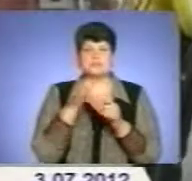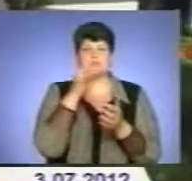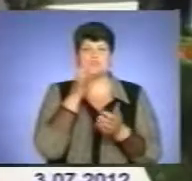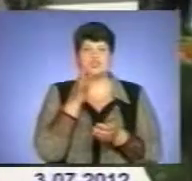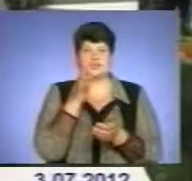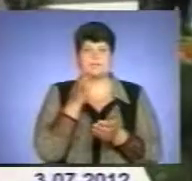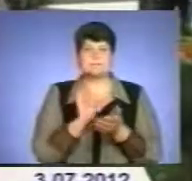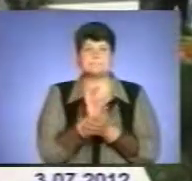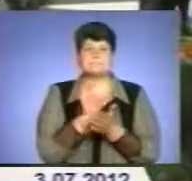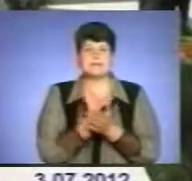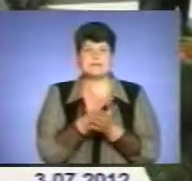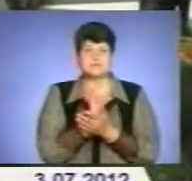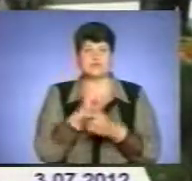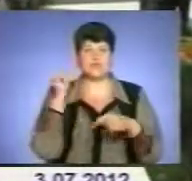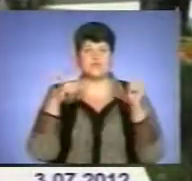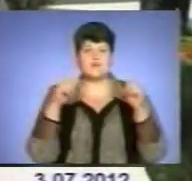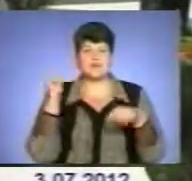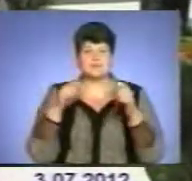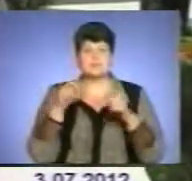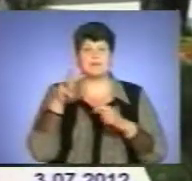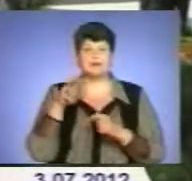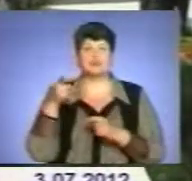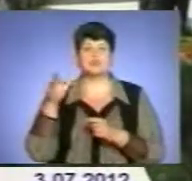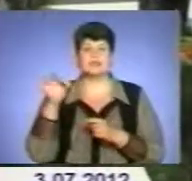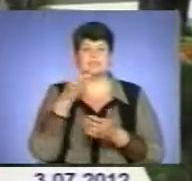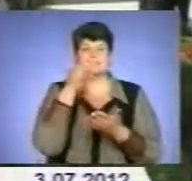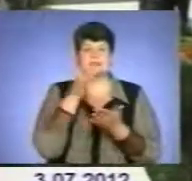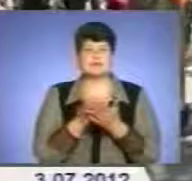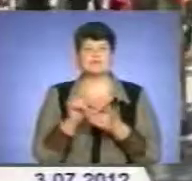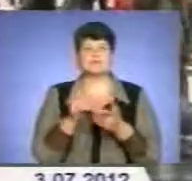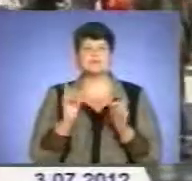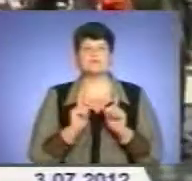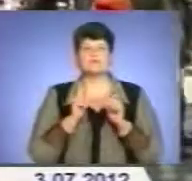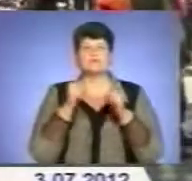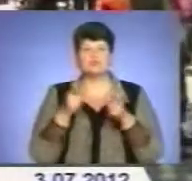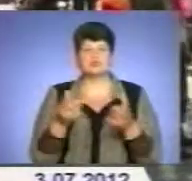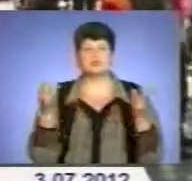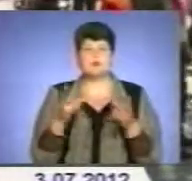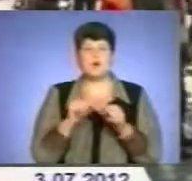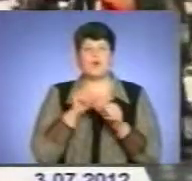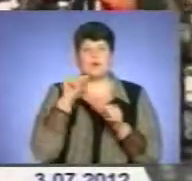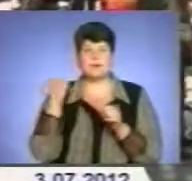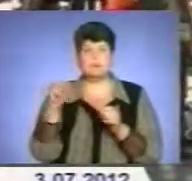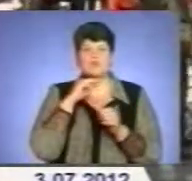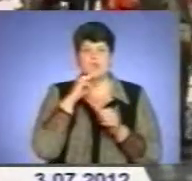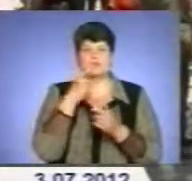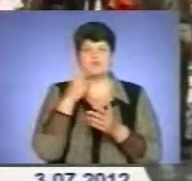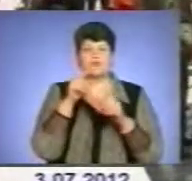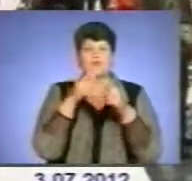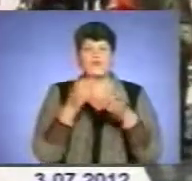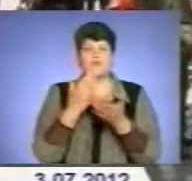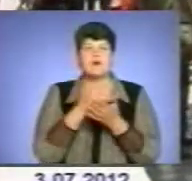прес-конференції. Михайло Гончаренко зазначив, що під час вступу потрібно окрему увагу звертати на наявність ліцензій